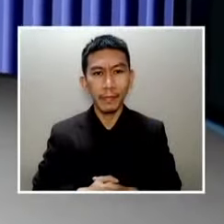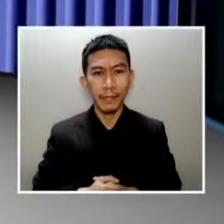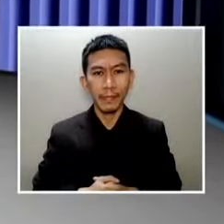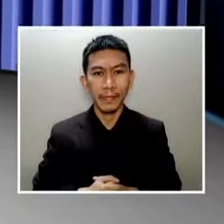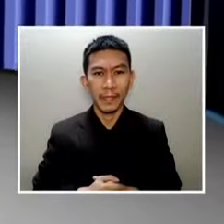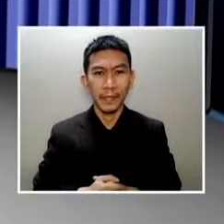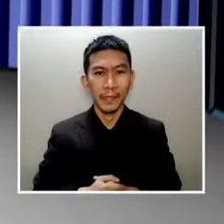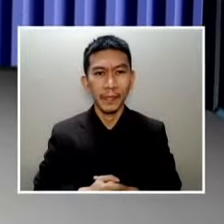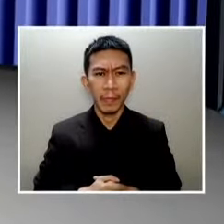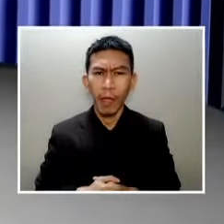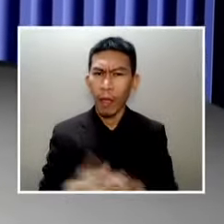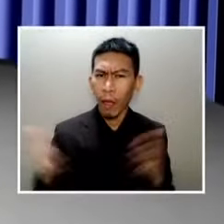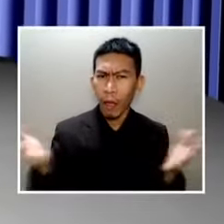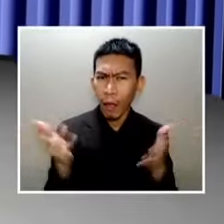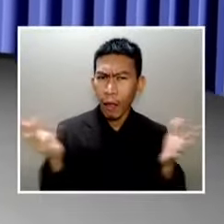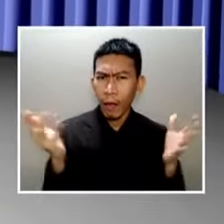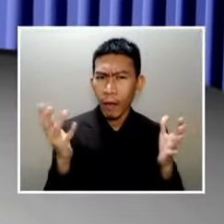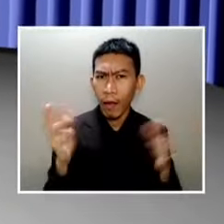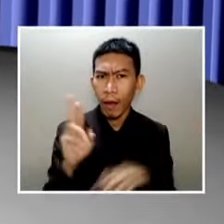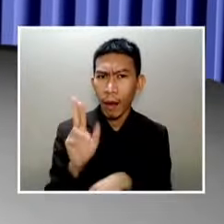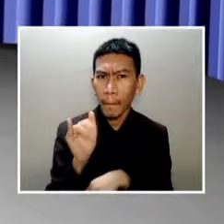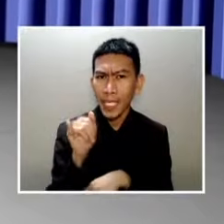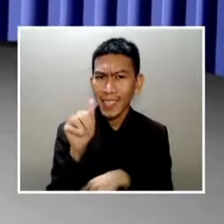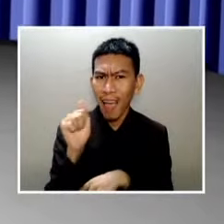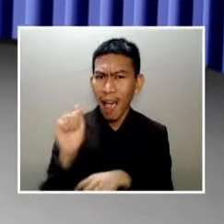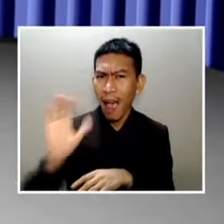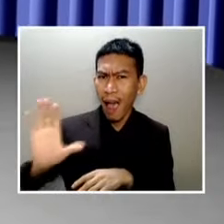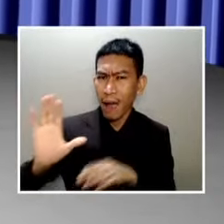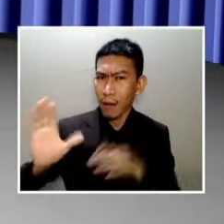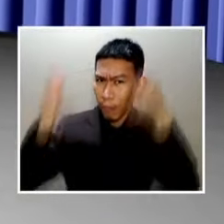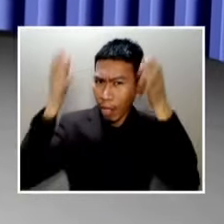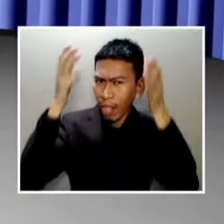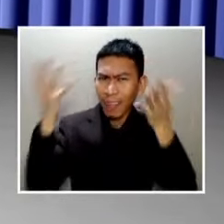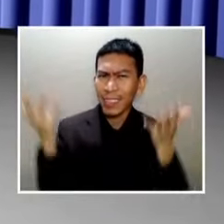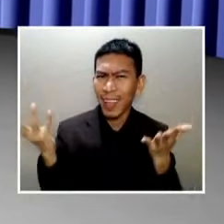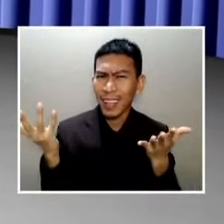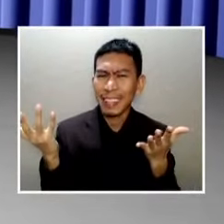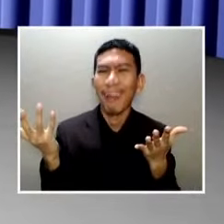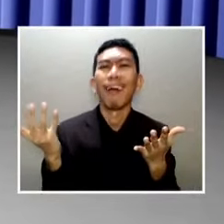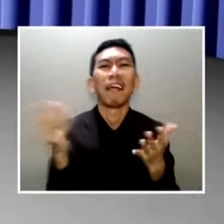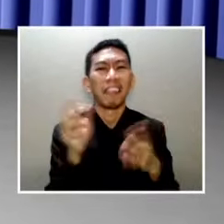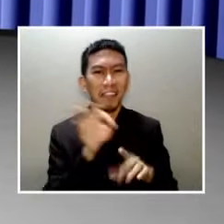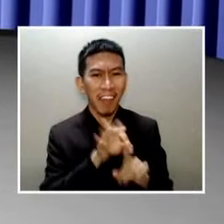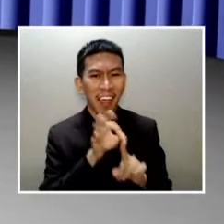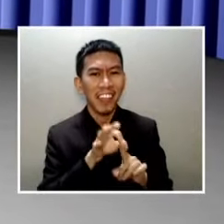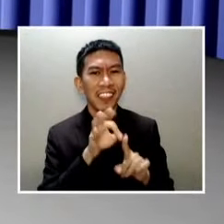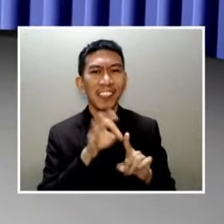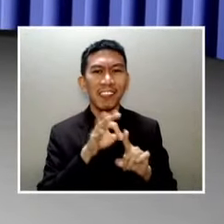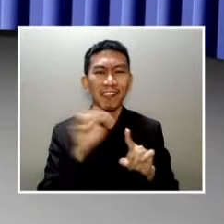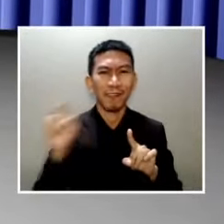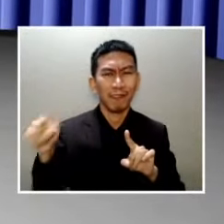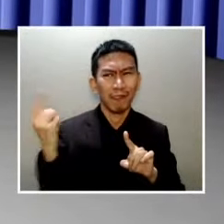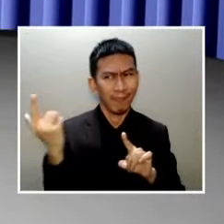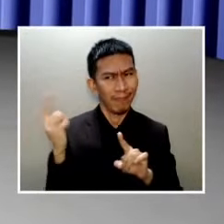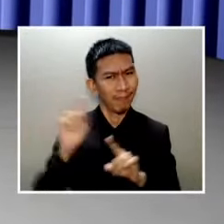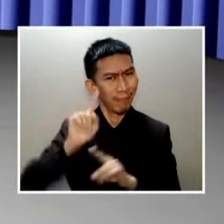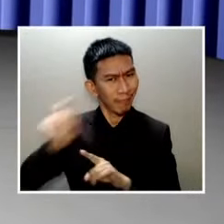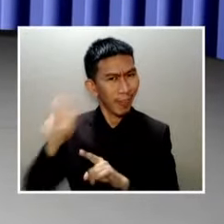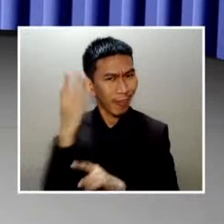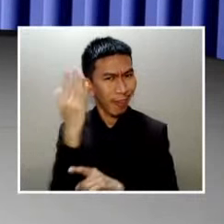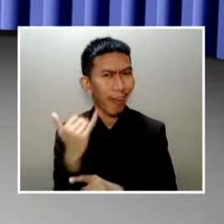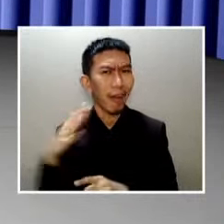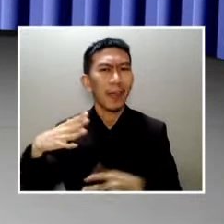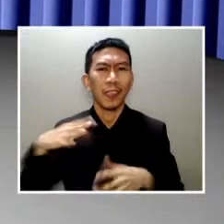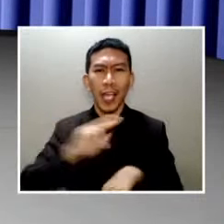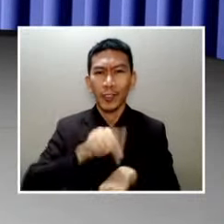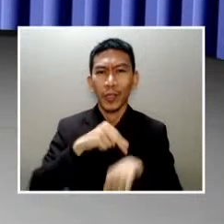Nasaan na ang headpiece ni Rabia? Yan ang mainit at tanong ng ilang fans matapos mapansing pulang ang kanyang national costume